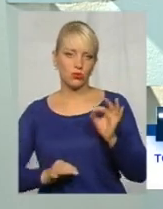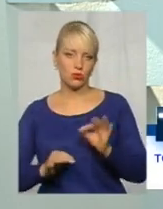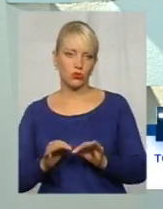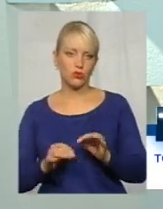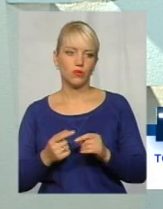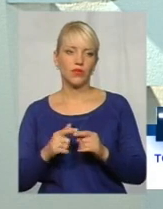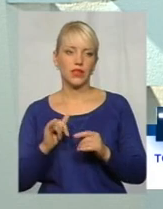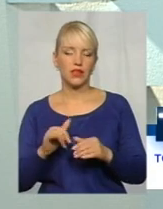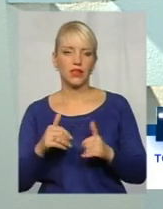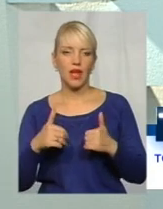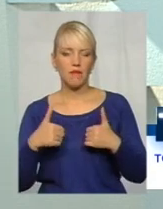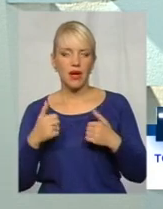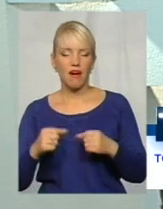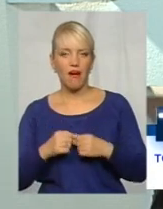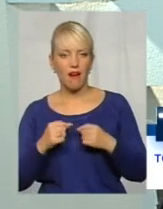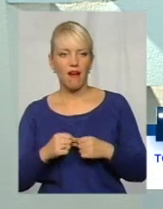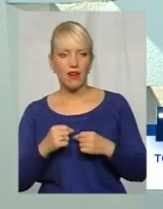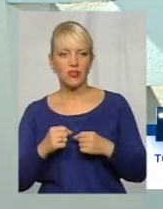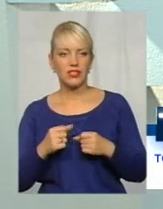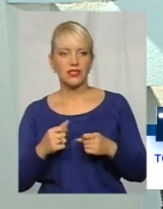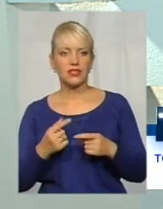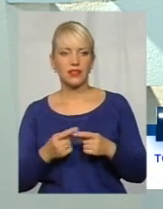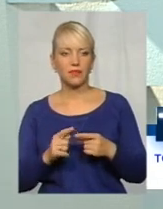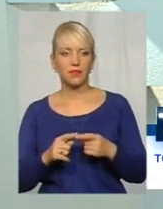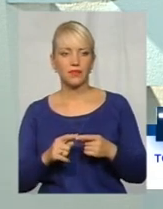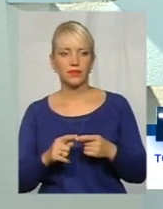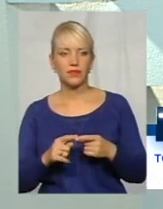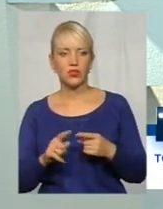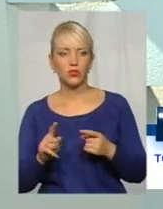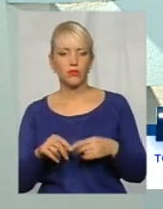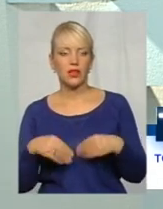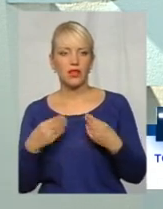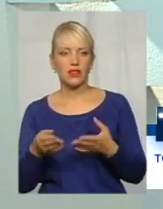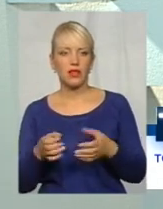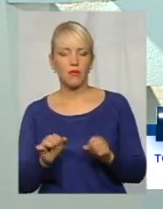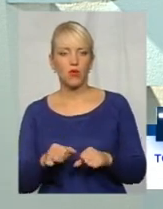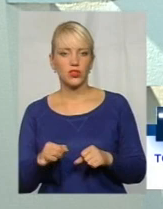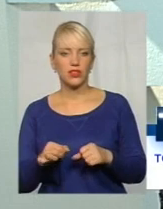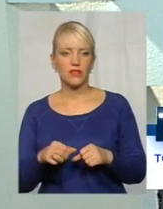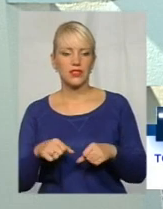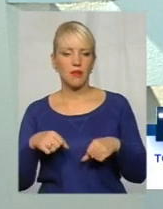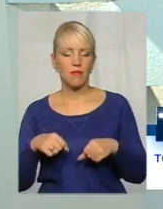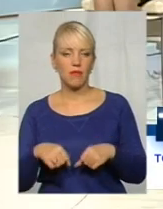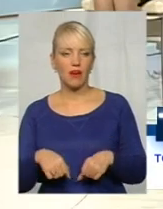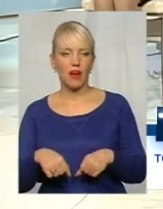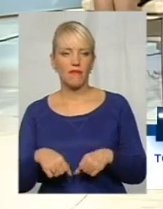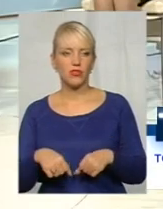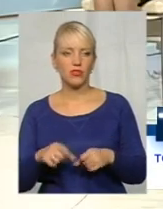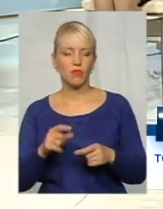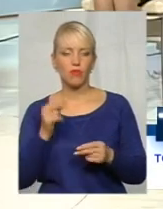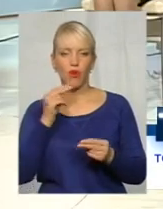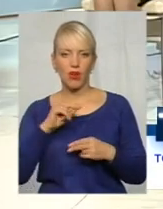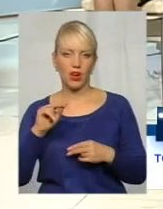громадянам, суб'єктам, ну як, можливість право на справедливий суд трошки покращити.